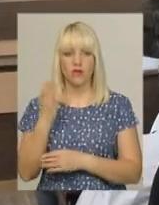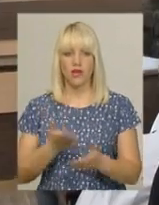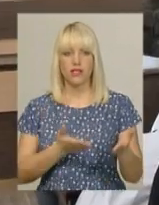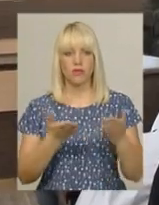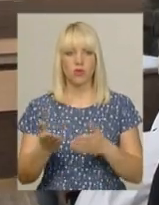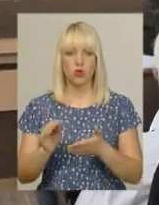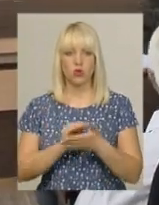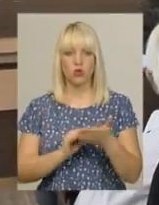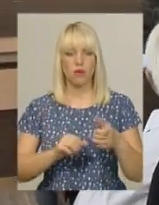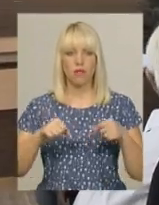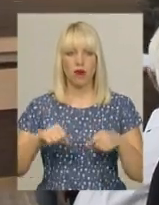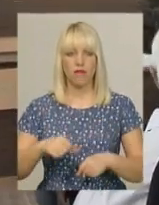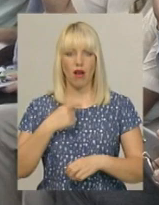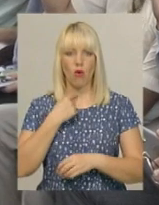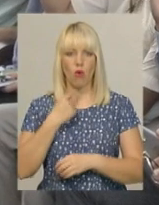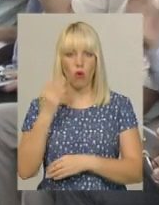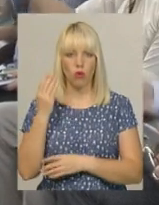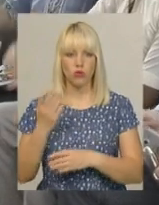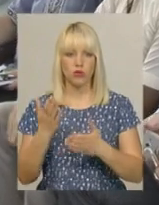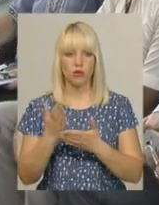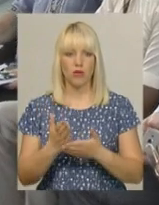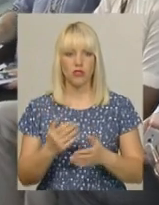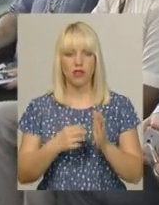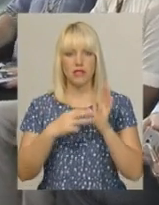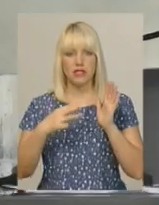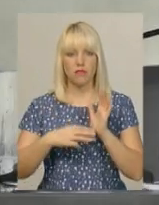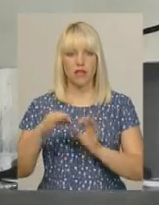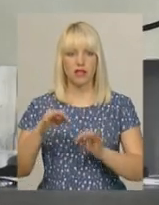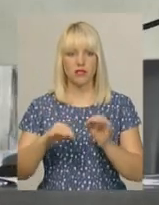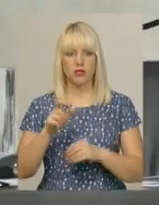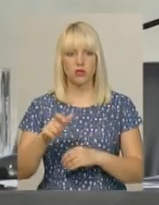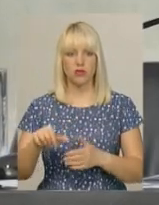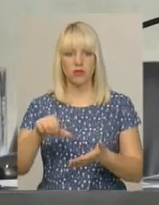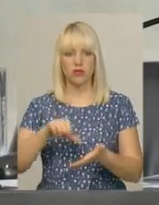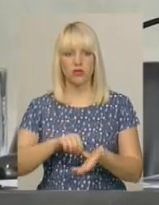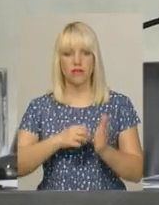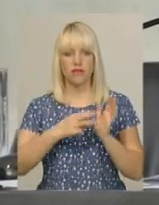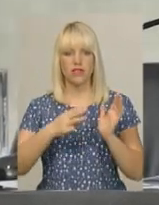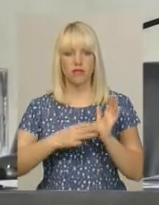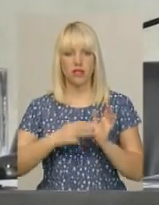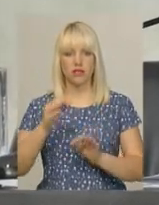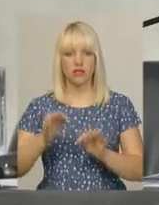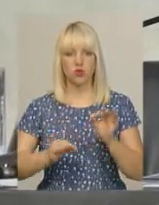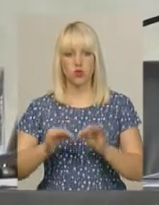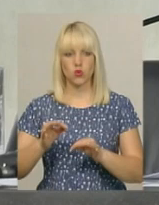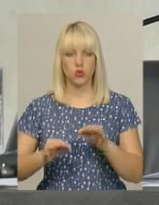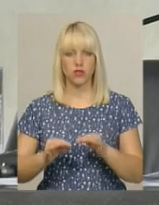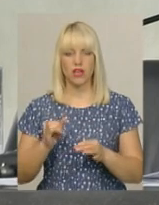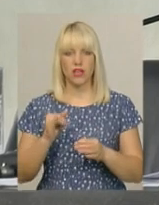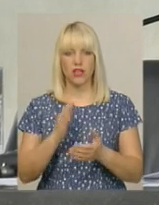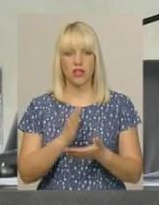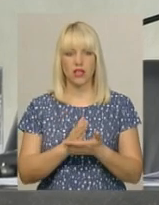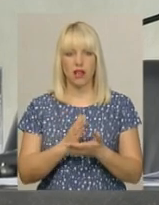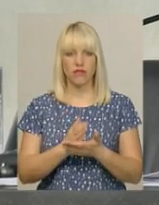Право голосу сьогодні в апеляційному суді мають 18 суддів. Присутні 18 суддів, наявний